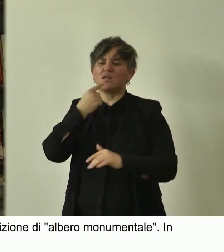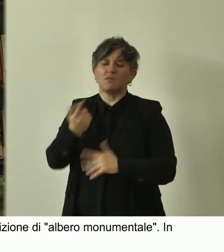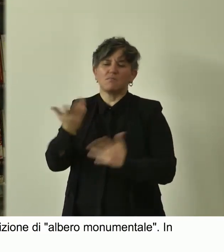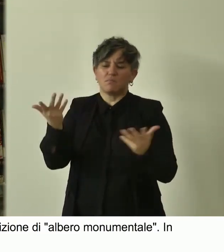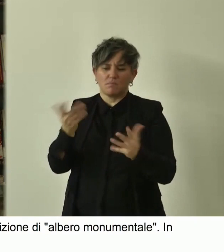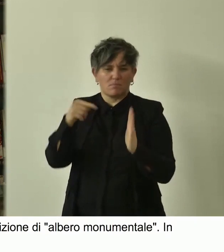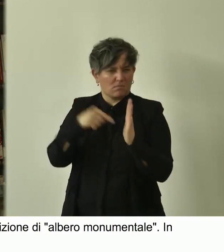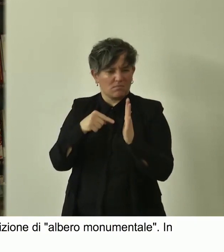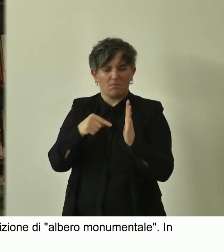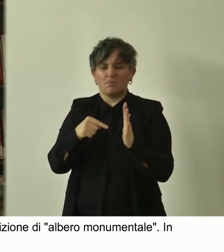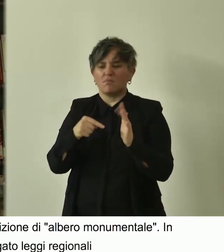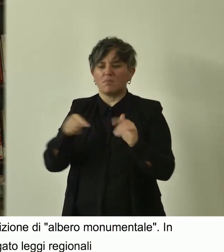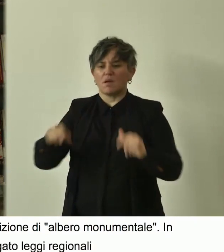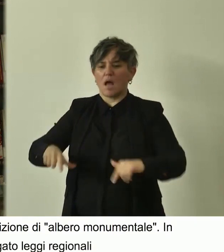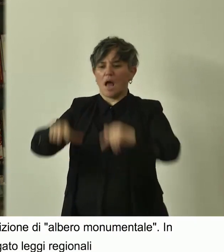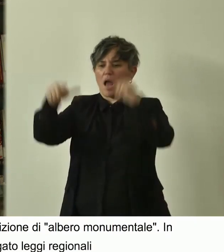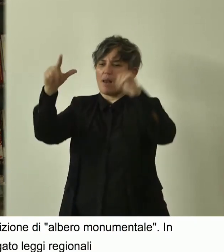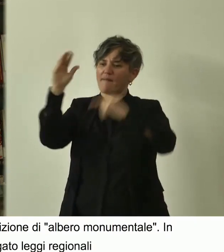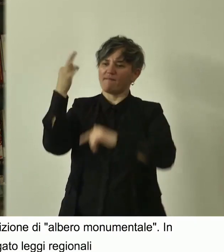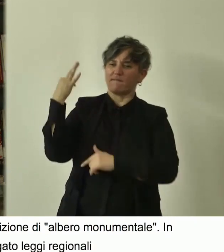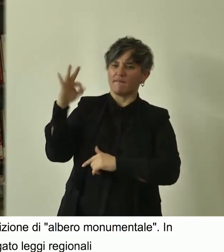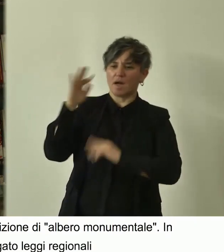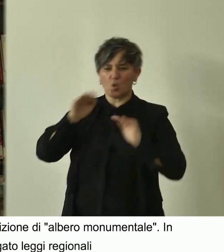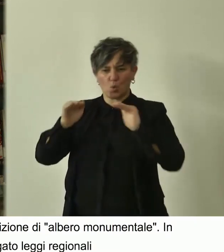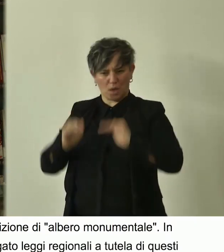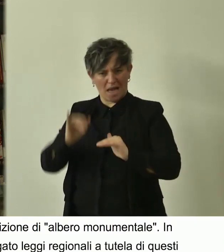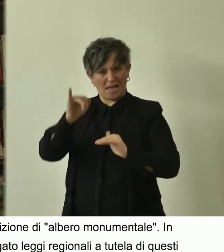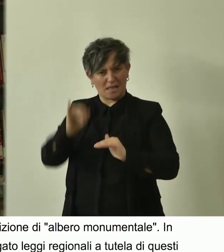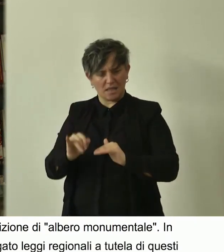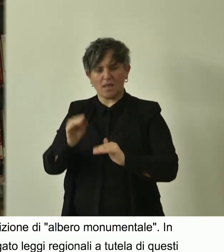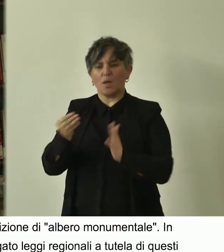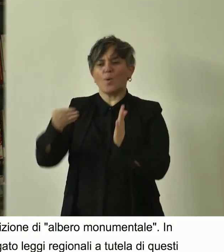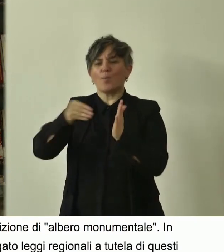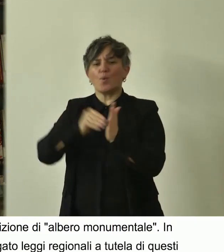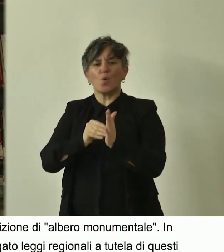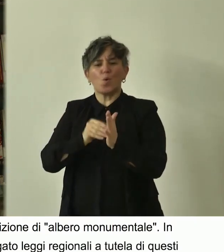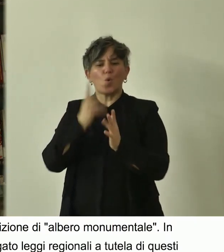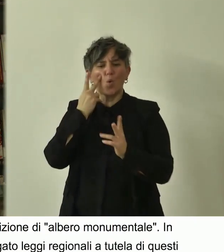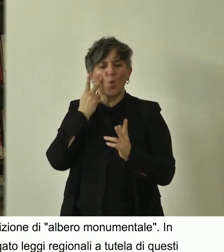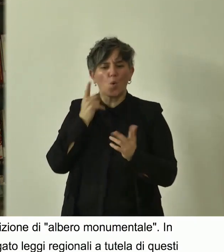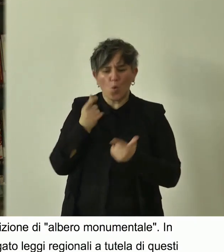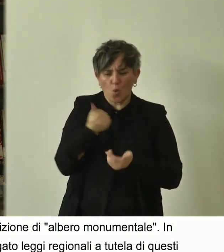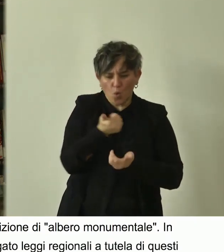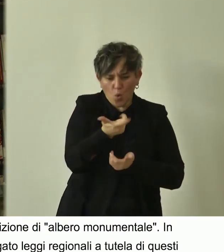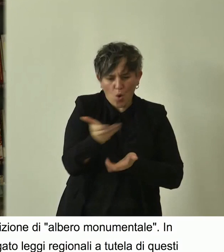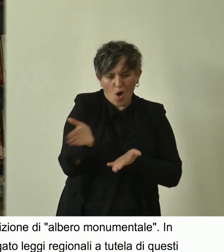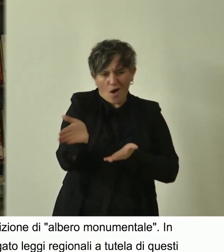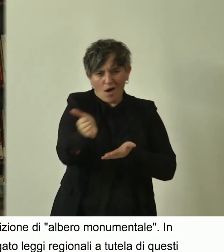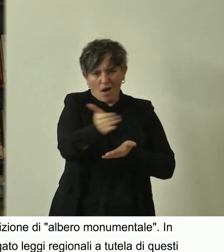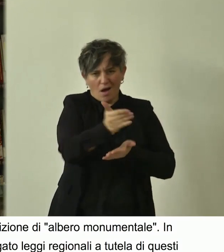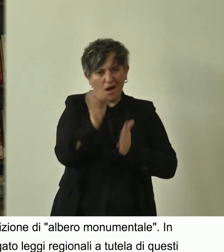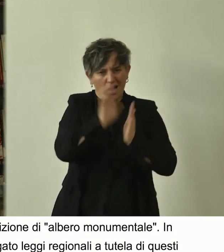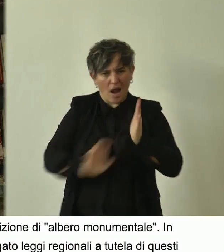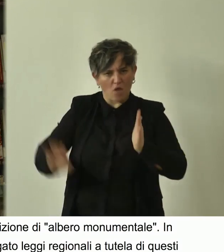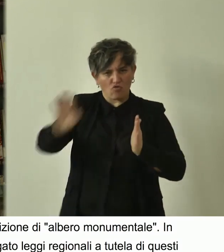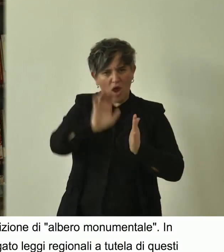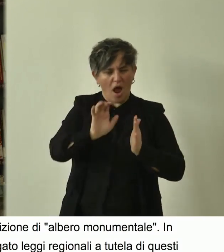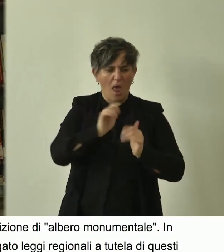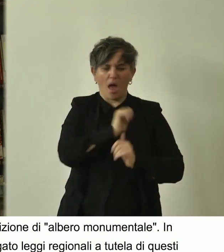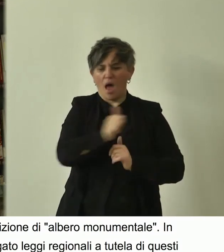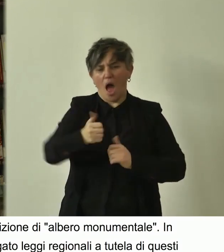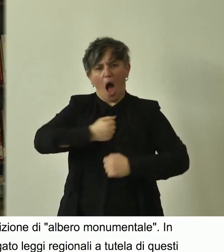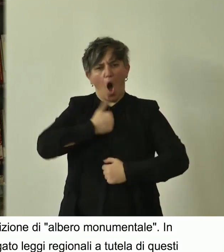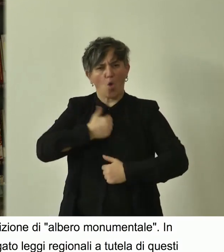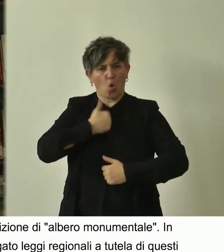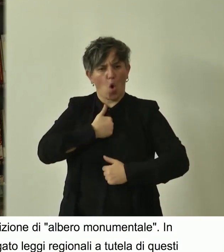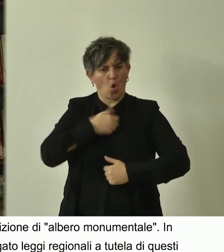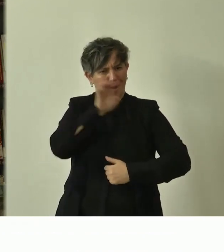questi esemplari di pregio e erano stati anche avviati dei censimenti a livello regionali in maniera autonoma. Per la prima volta